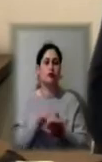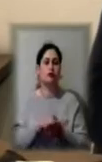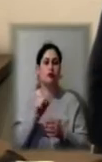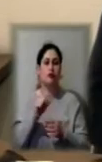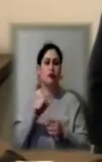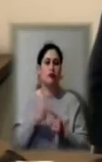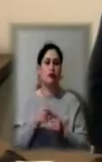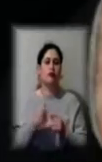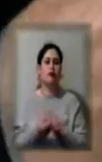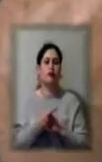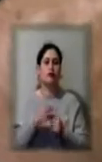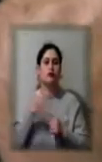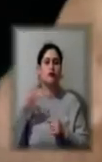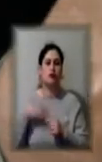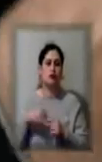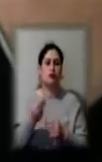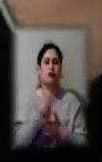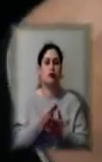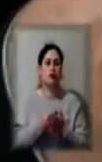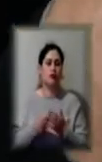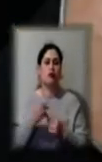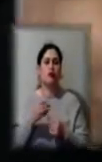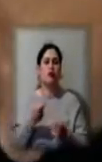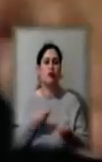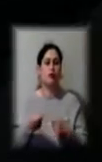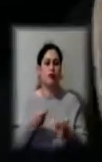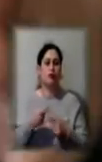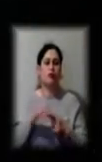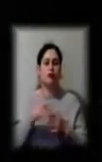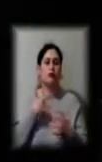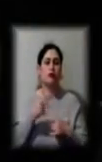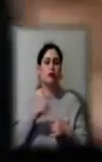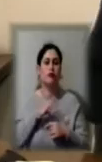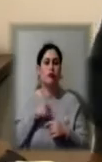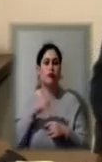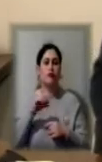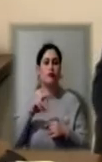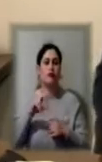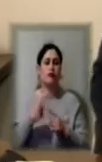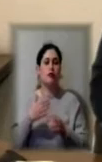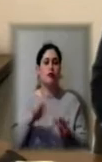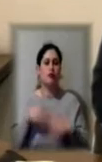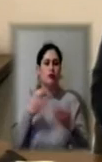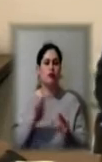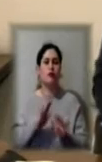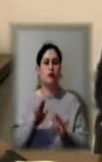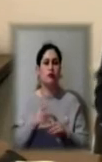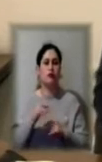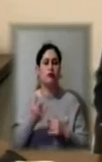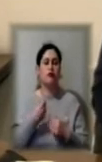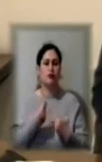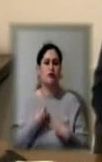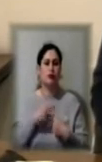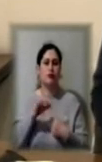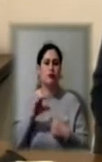сином художнього керівника того театру, де ми були на фестивалі. Ми запропонували режисеру, щоб він нам надав п'єсу, за якою